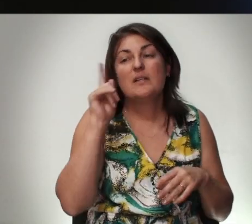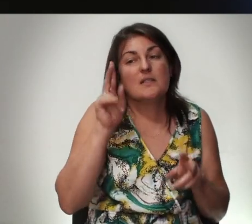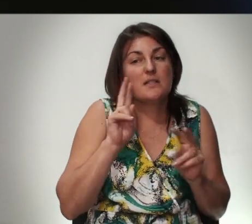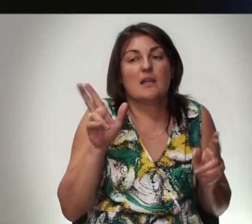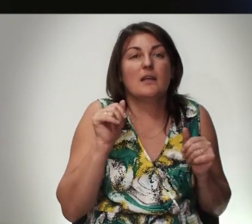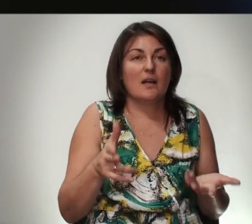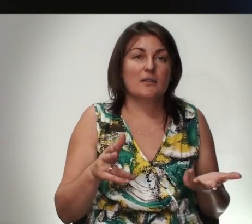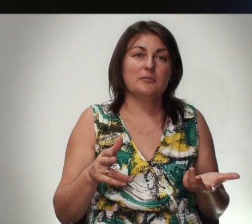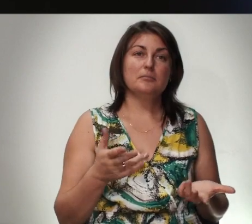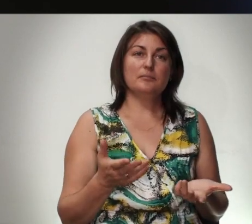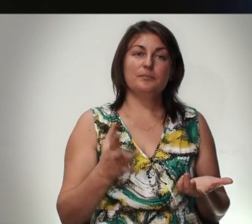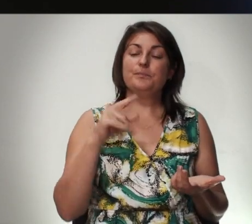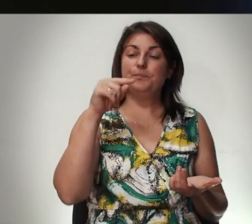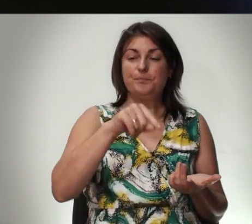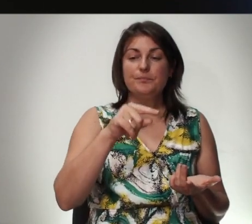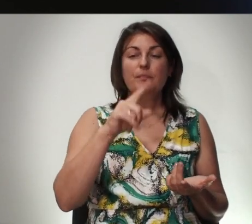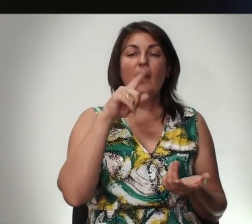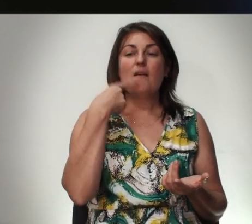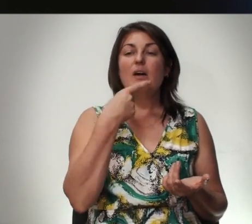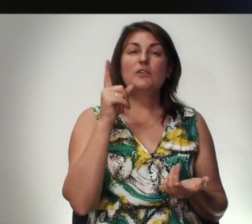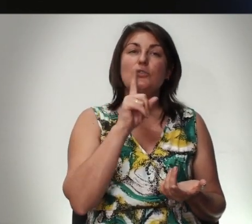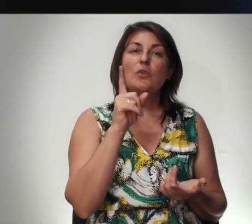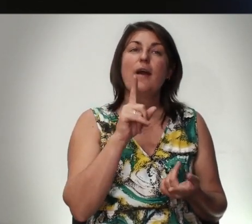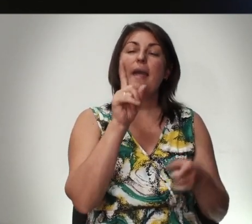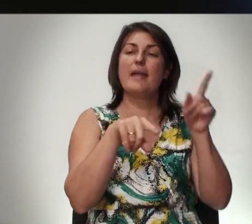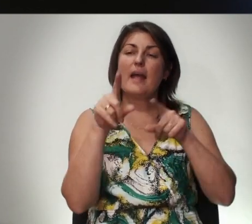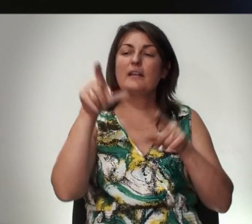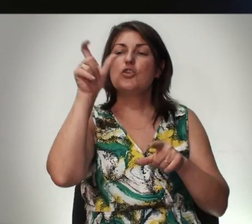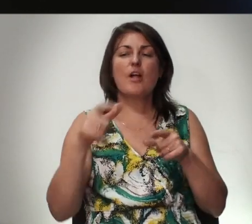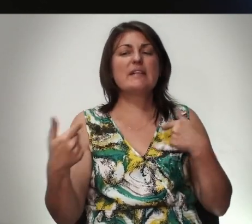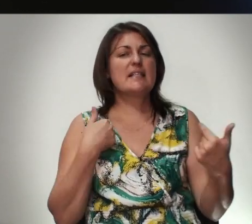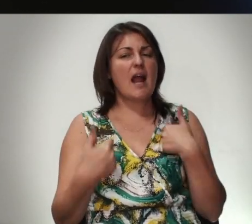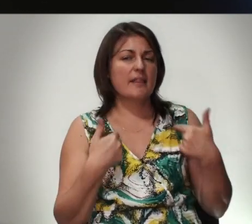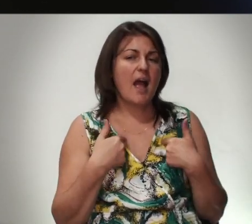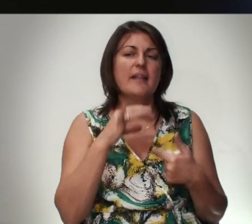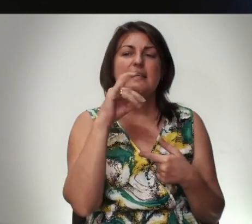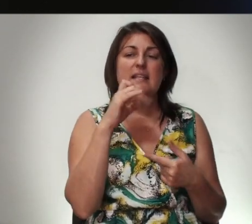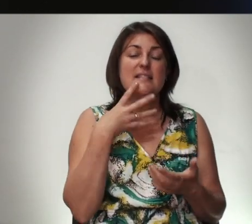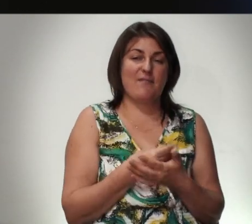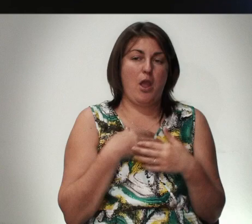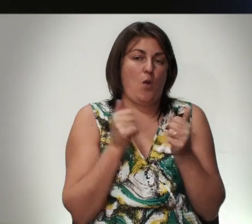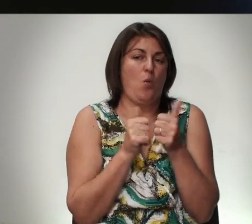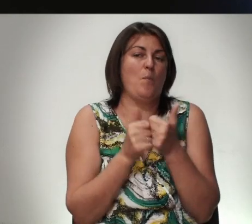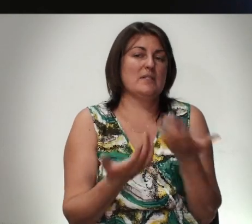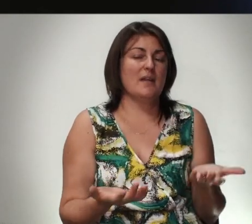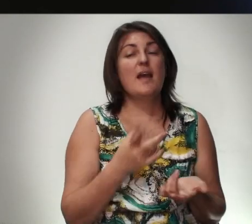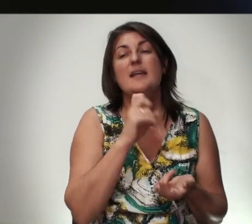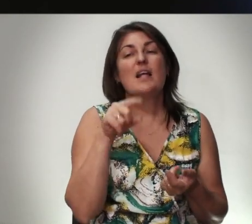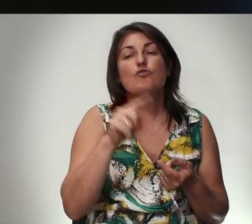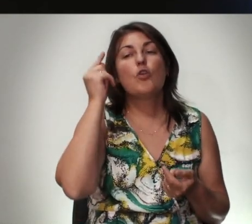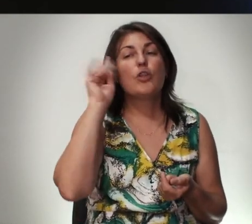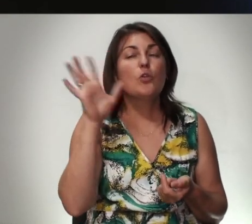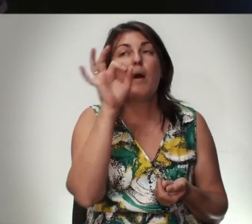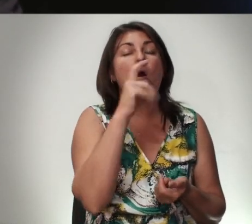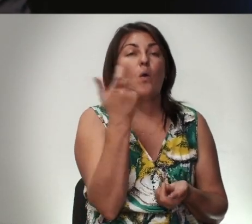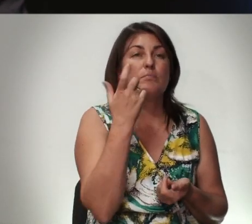Как Здесь есть Говорит о том Что Иногда Человек Страдает Из-за Своей Глупости Из-за То Что Не думали